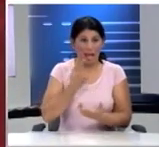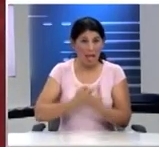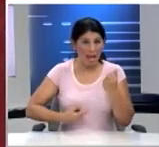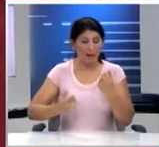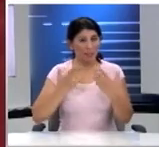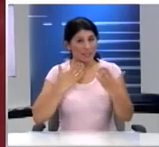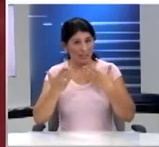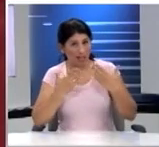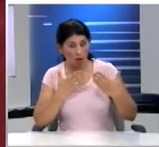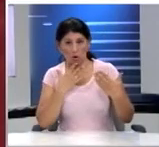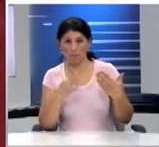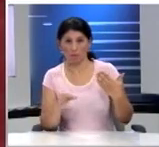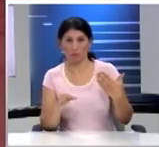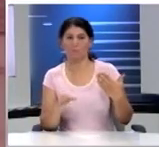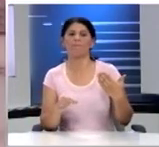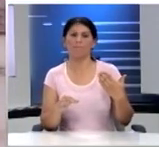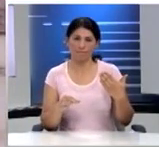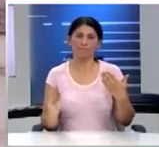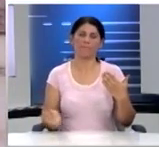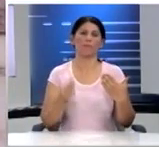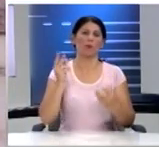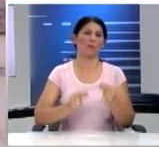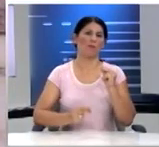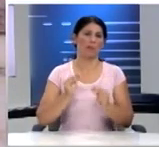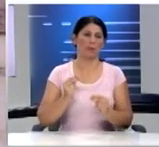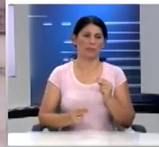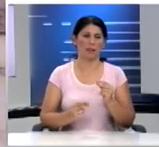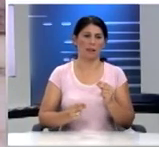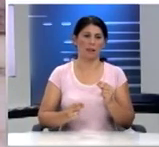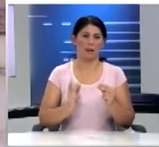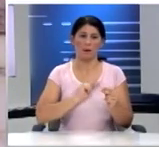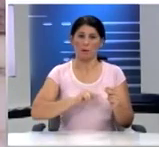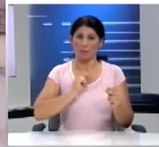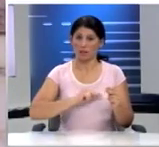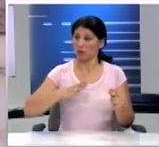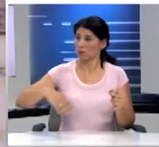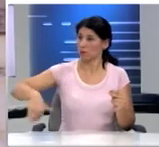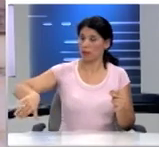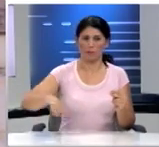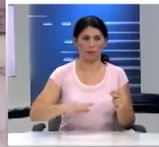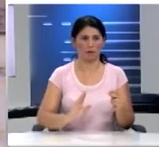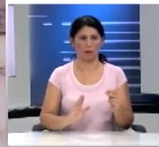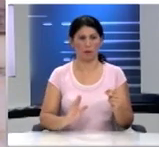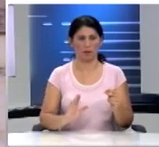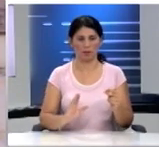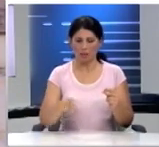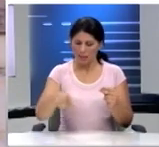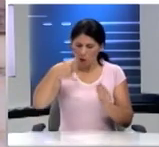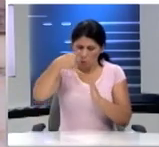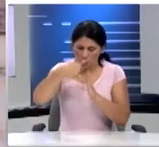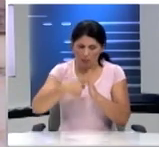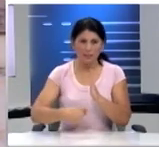συνεννόησης λοιπόν δημιουργεί και προβλήματα περιουσιακά στον κόσμο και η πηγή